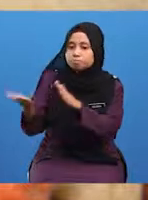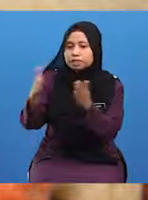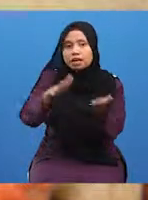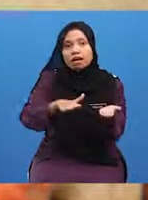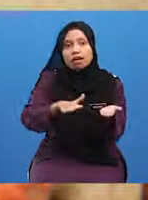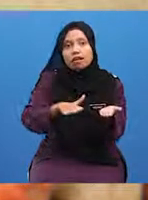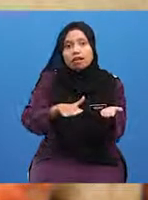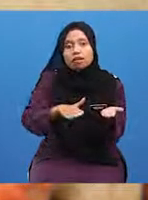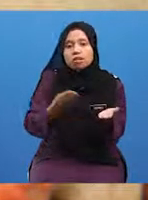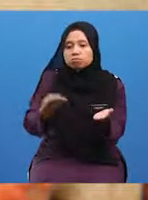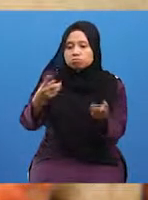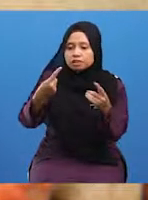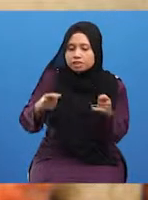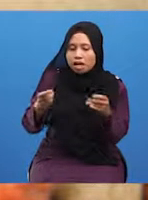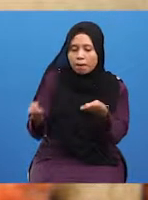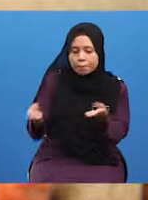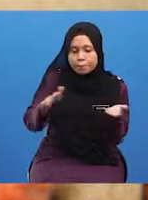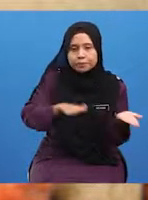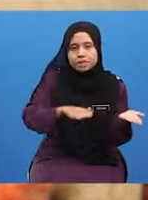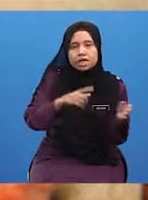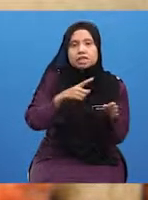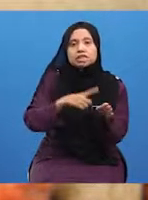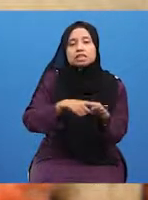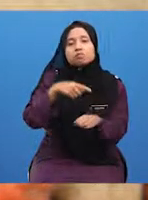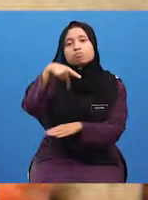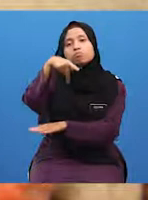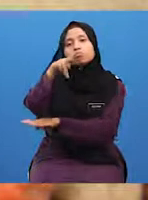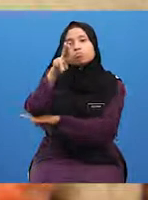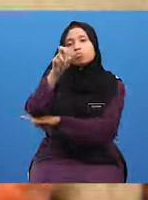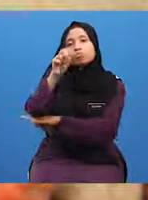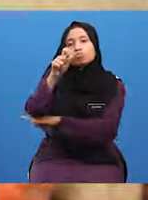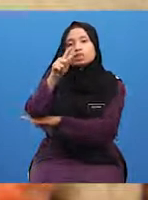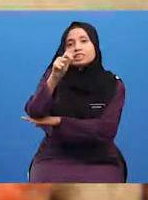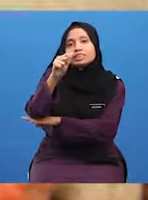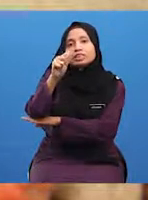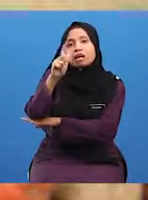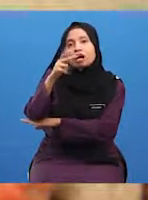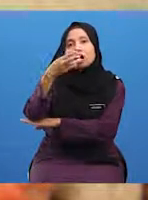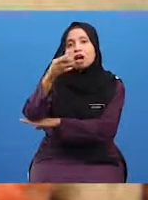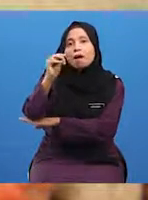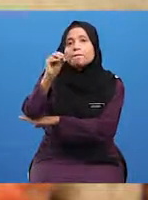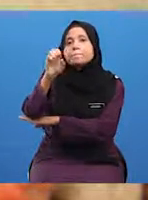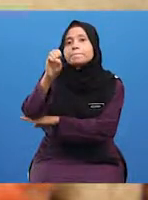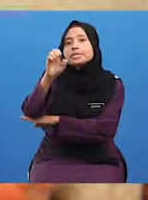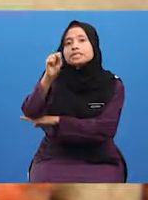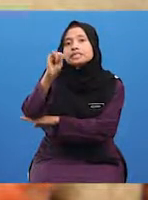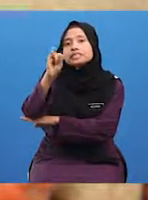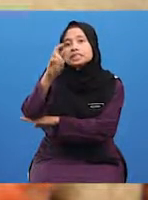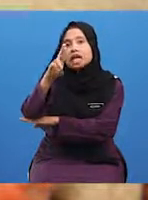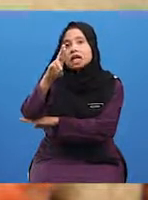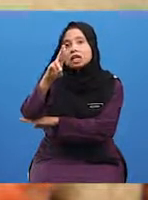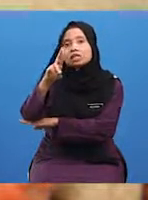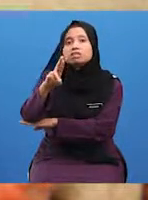Beliau telah meninggal di Fustad, Mesir pada 957 Masihi